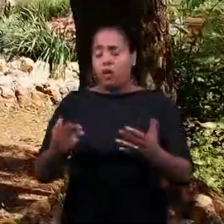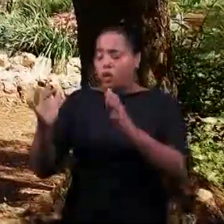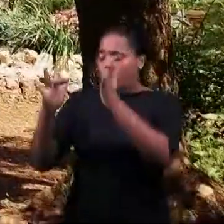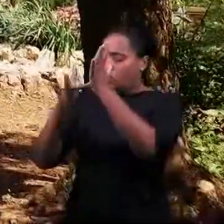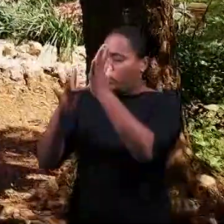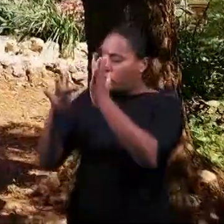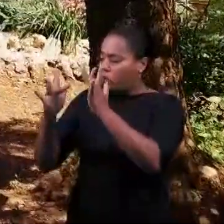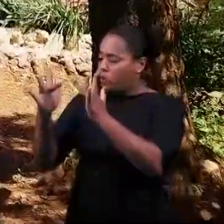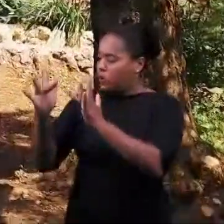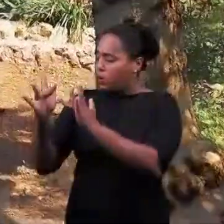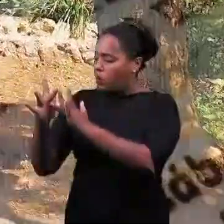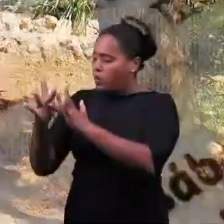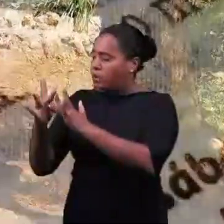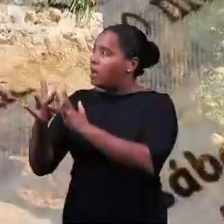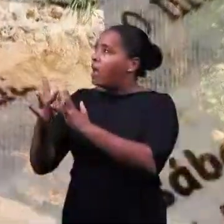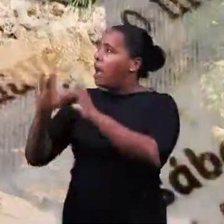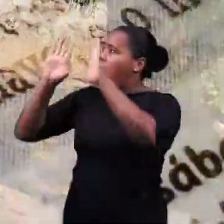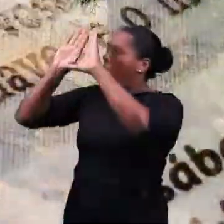тебе и ко мне